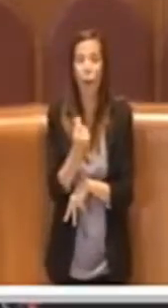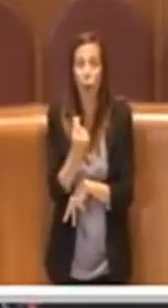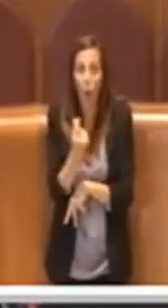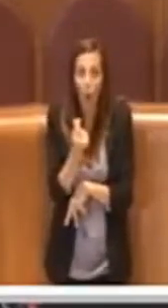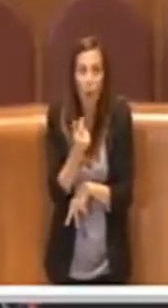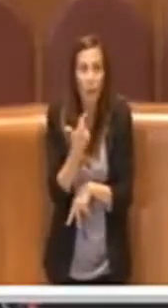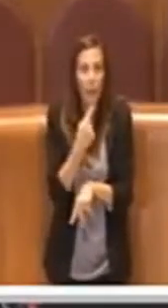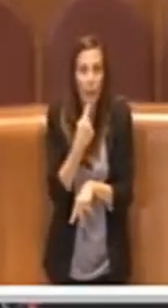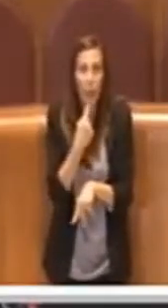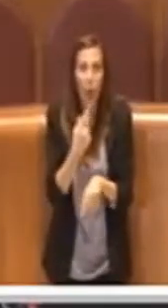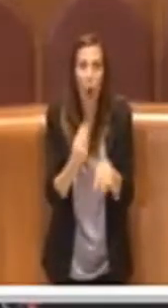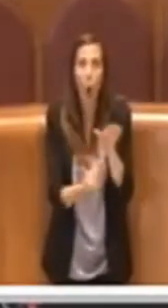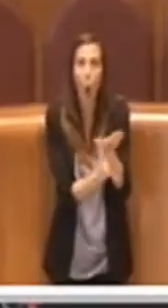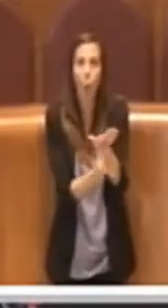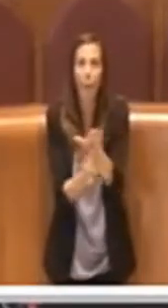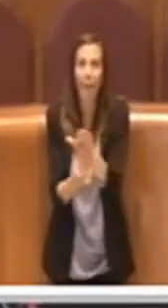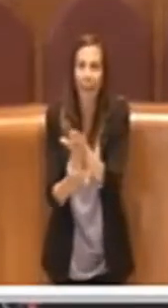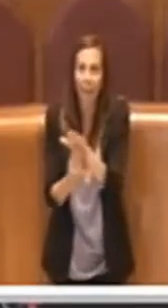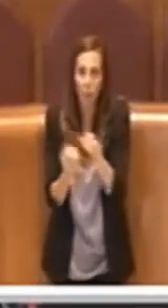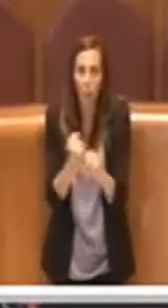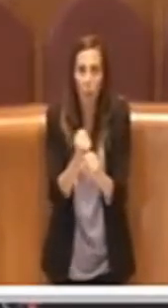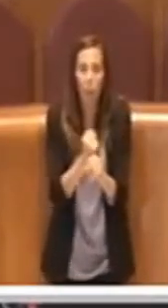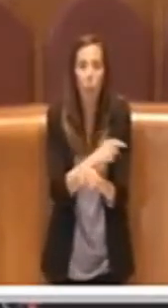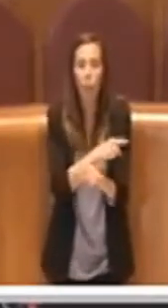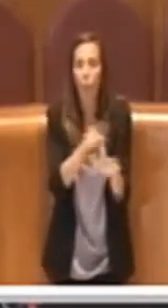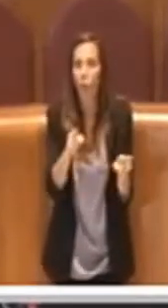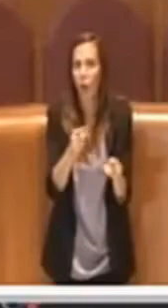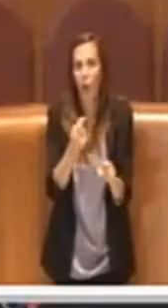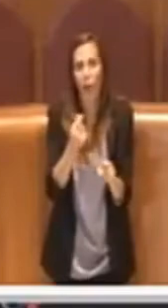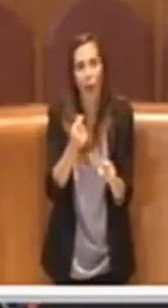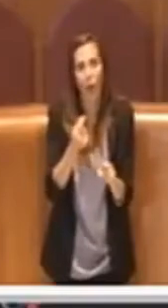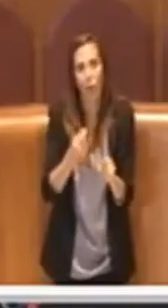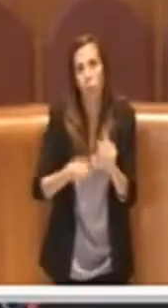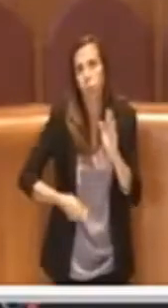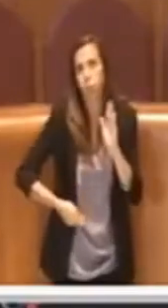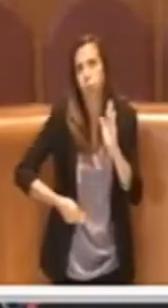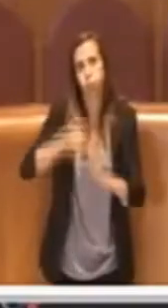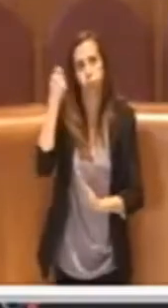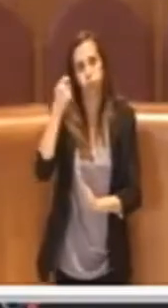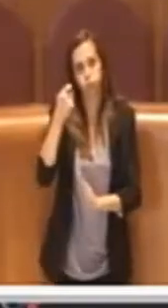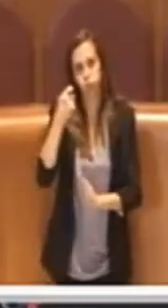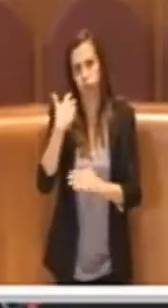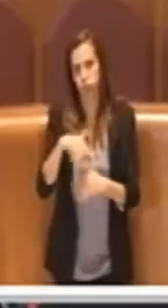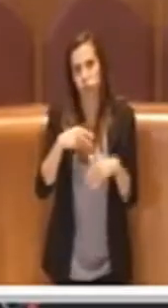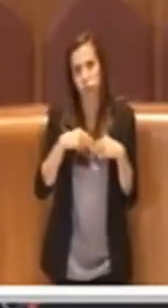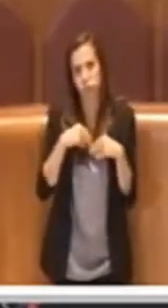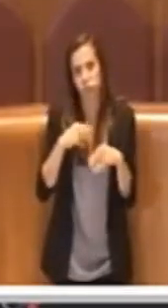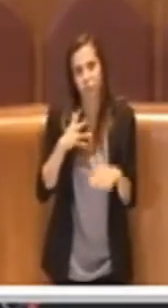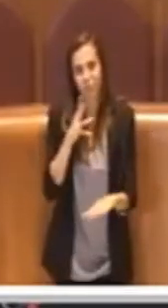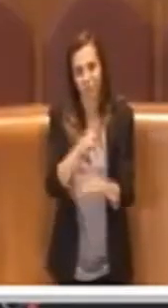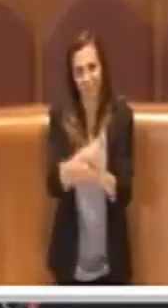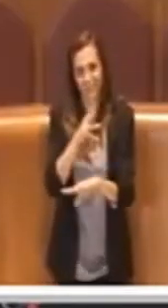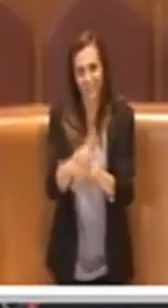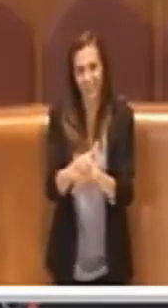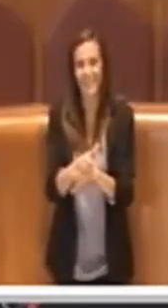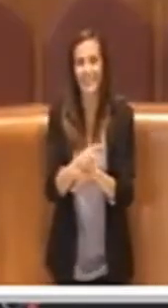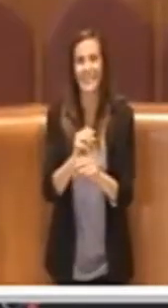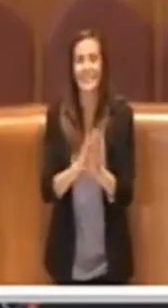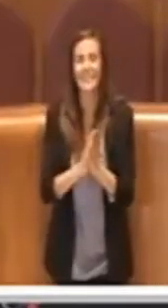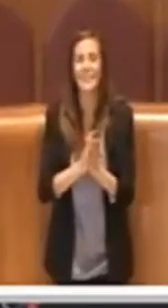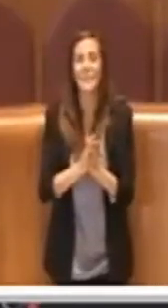lievitati e quindi gli operatori stessi non hanno più, in alcuni casi come ad esempio i famosi presepiari,